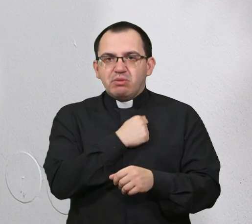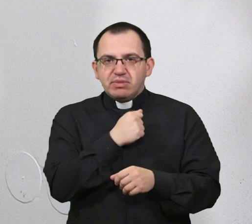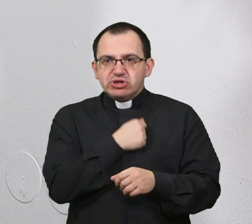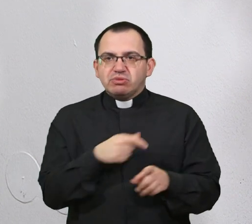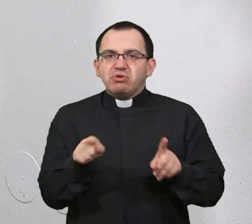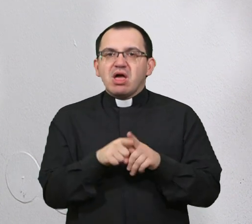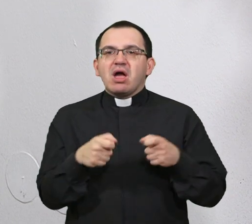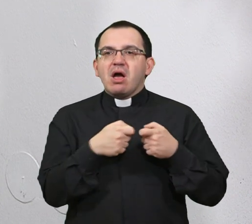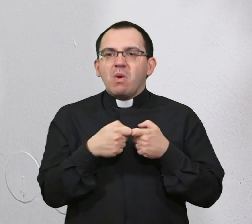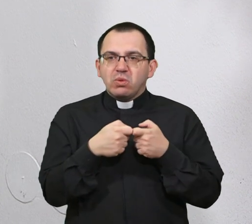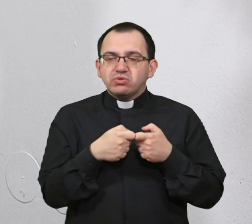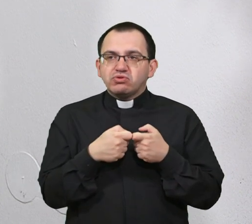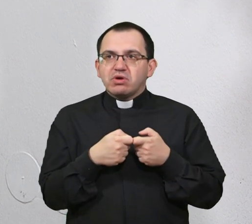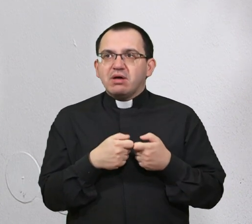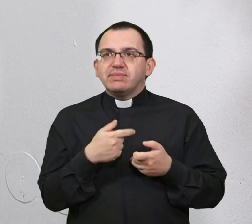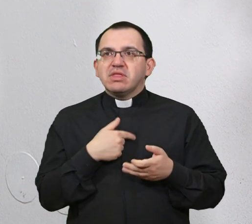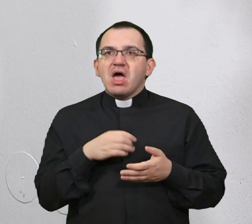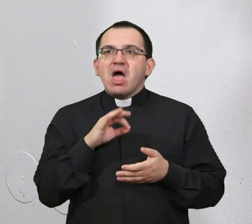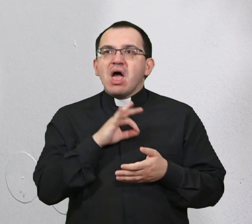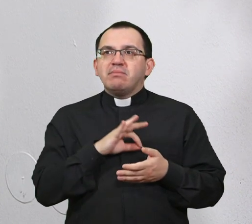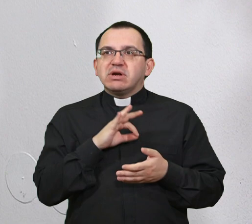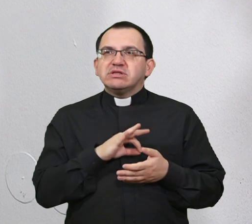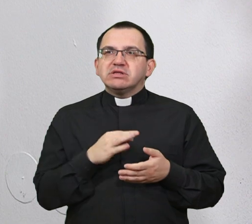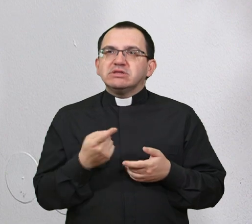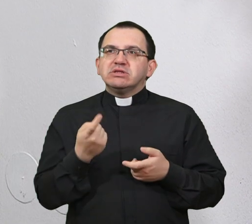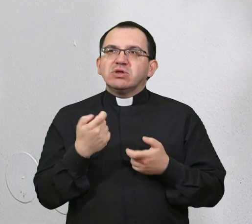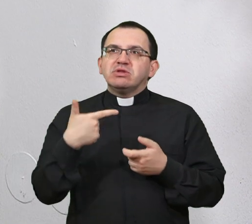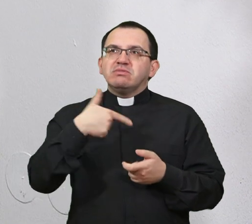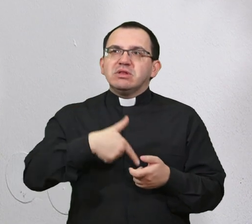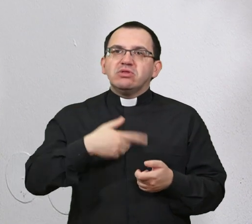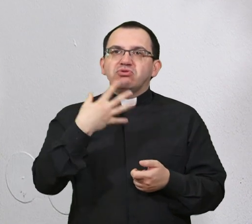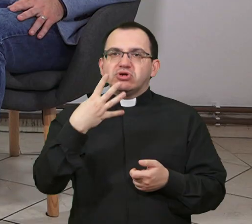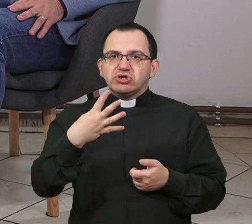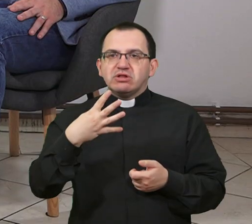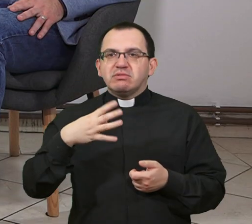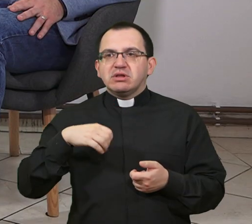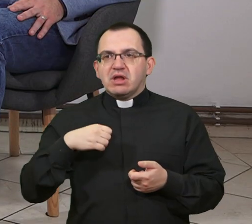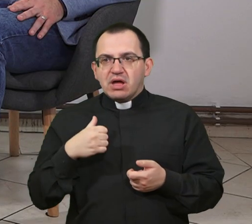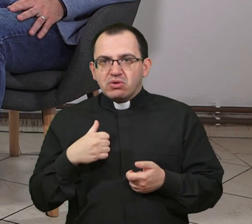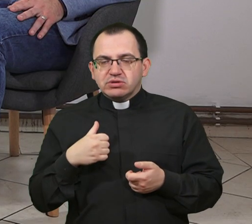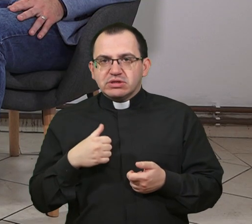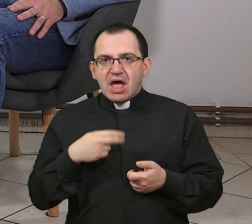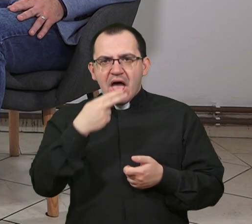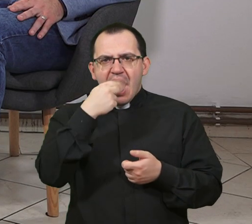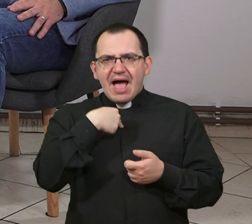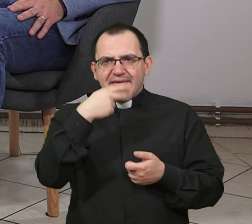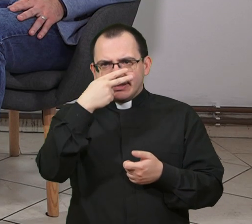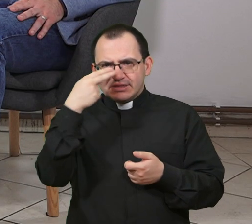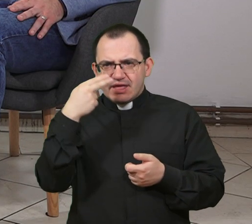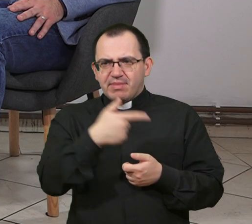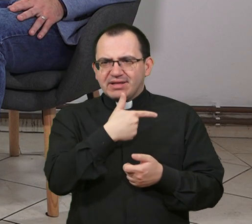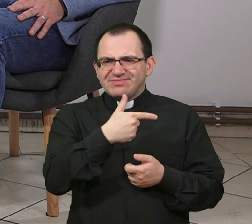udruga. Predsjednica sam od 2004. godine. Vid sam izgupila u 24.